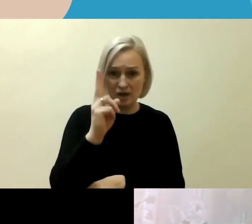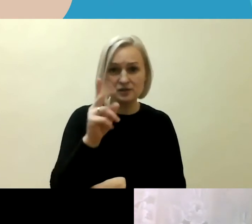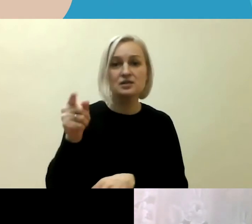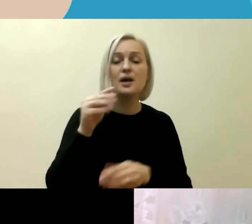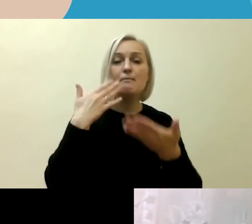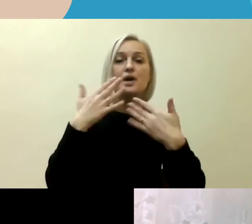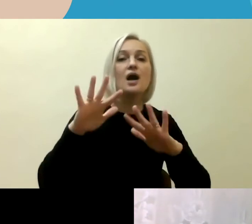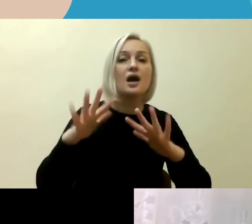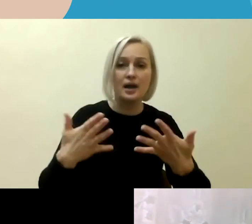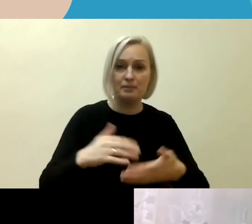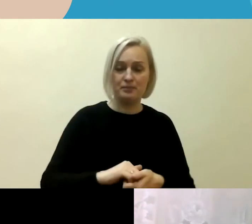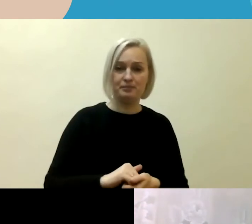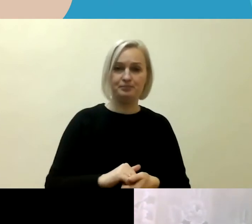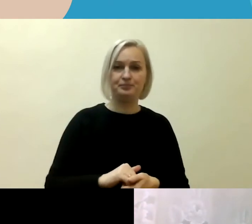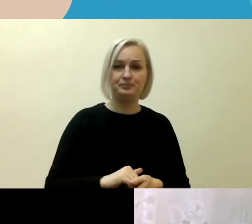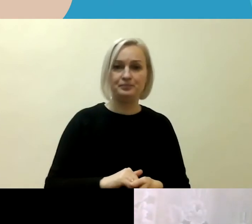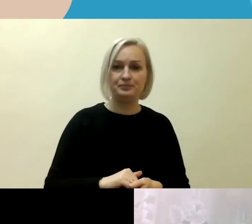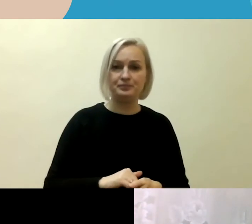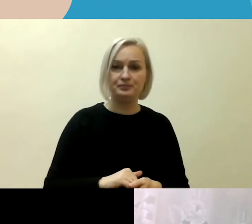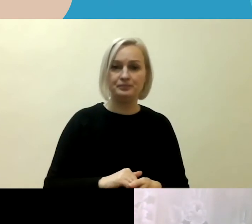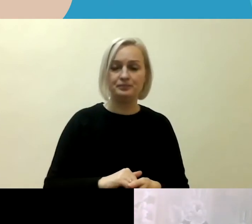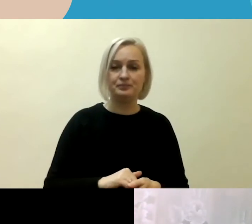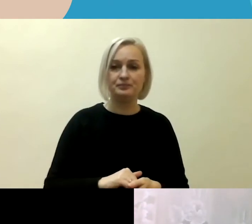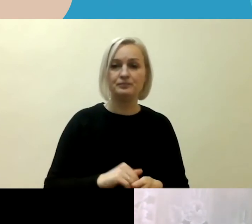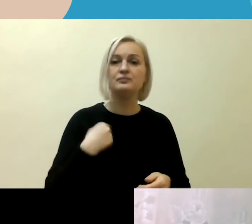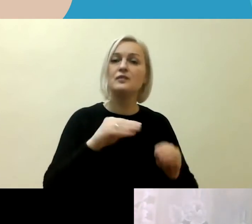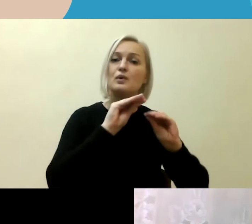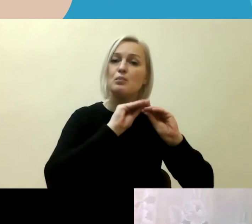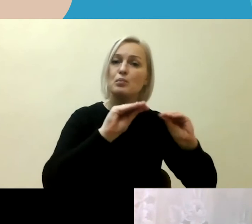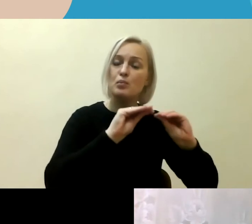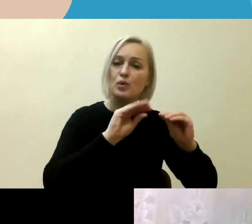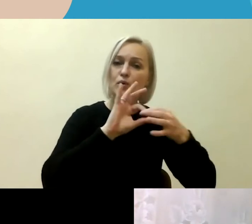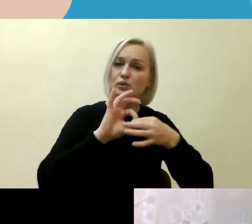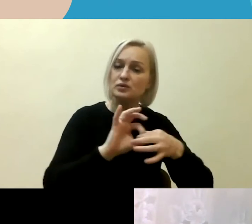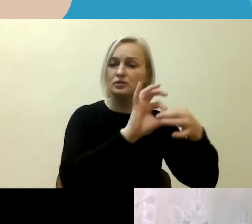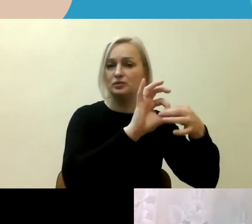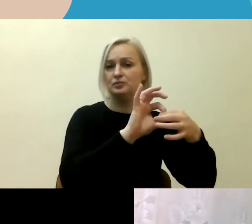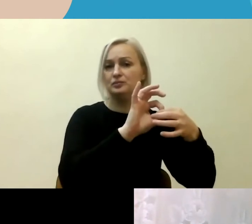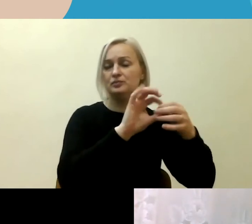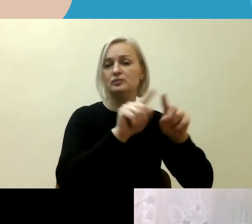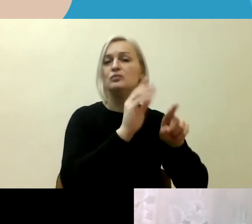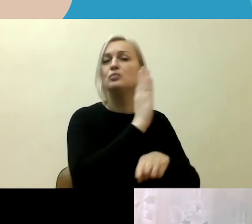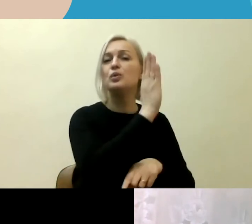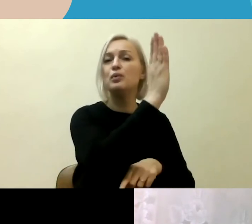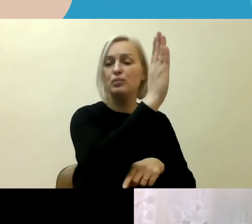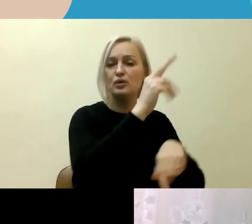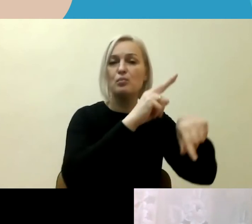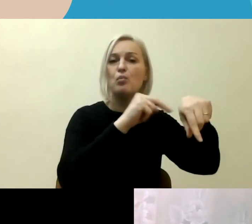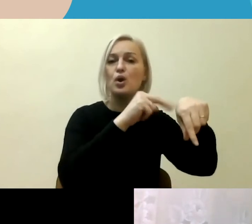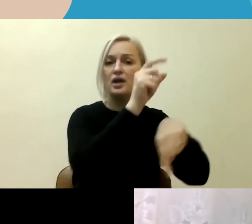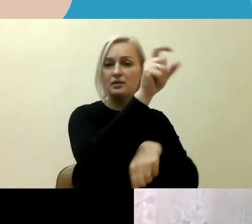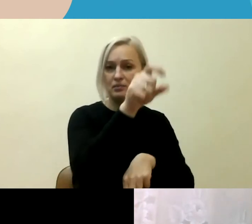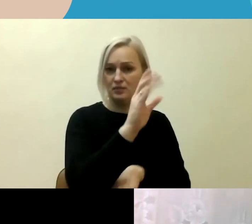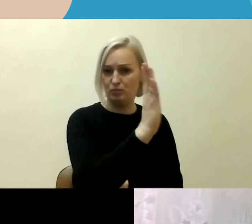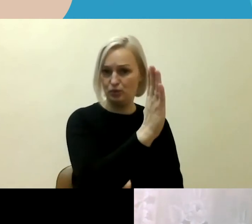Tai čia kas liečia mokymų susijusius su kursantais busimais policijos pareigūnais. Jeigu mes